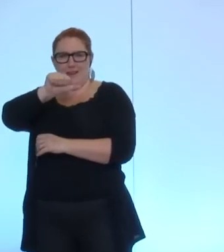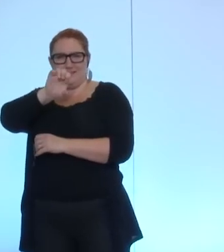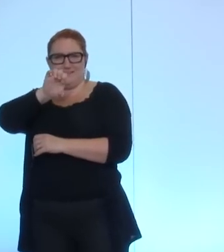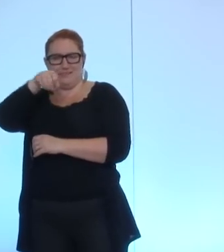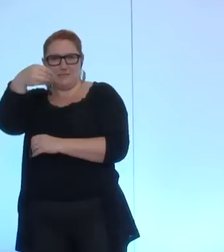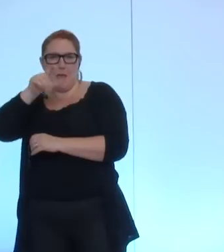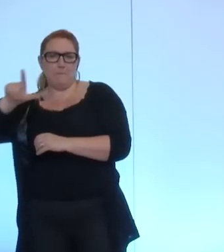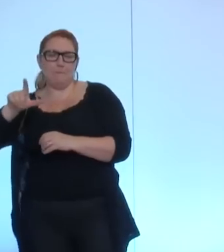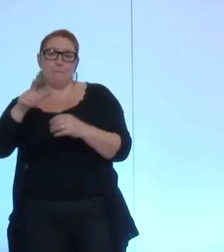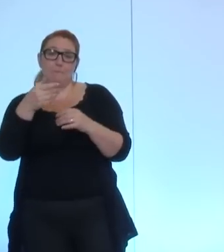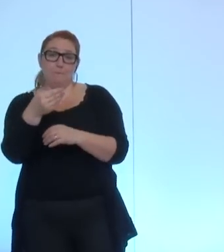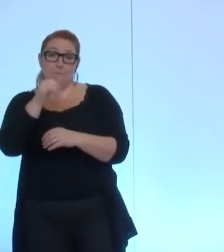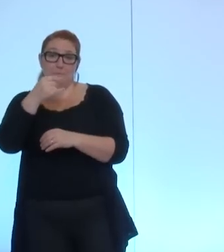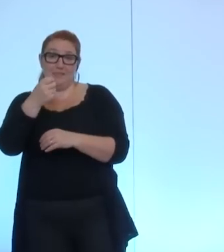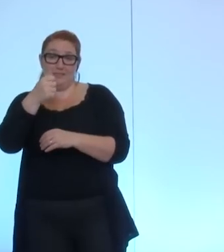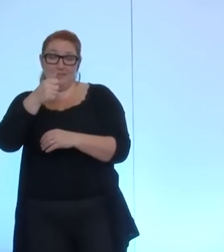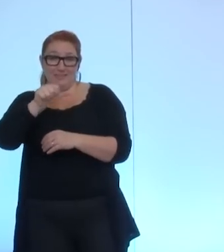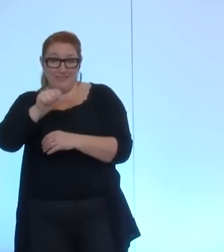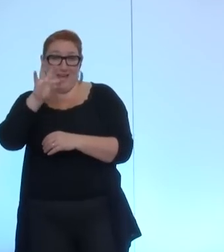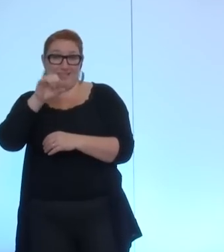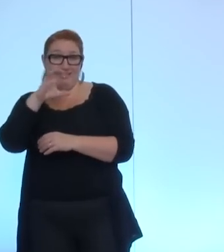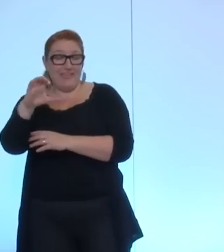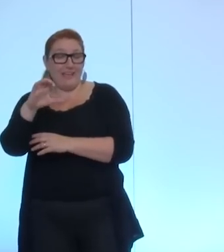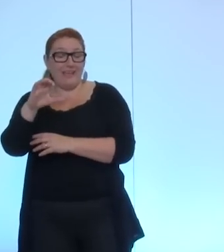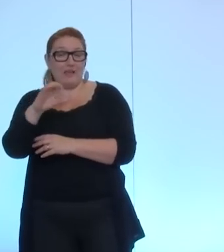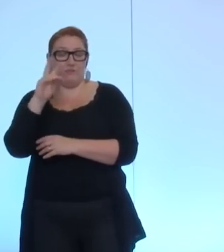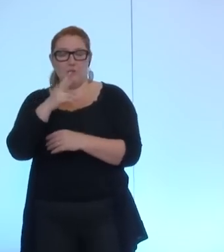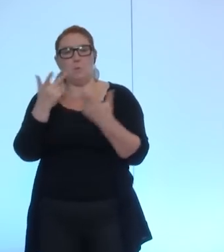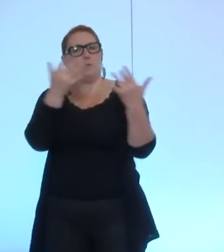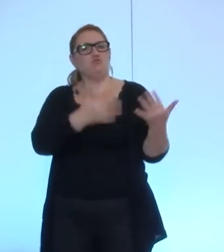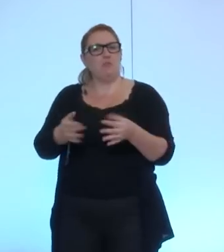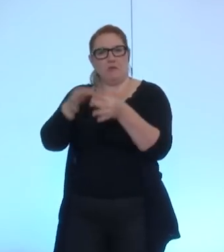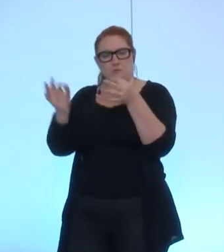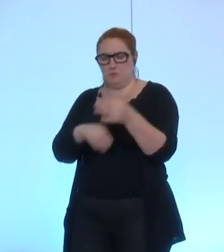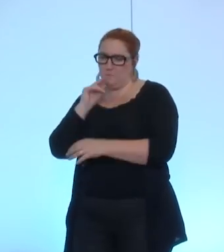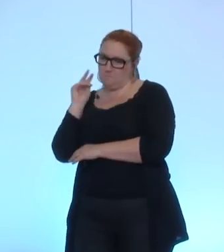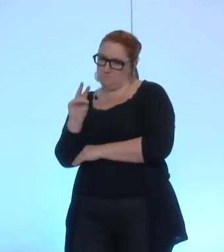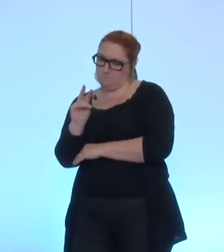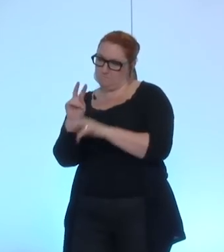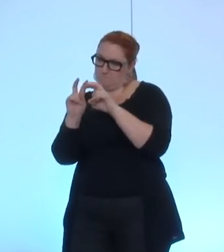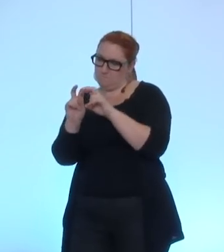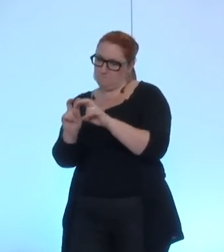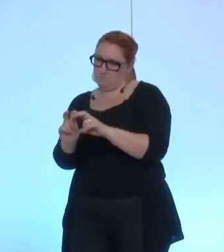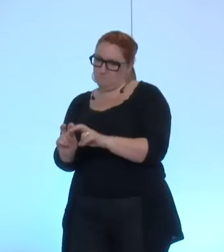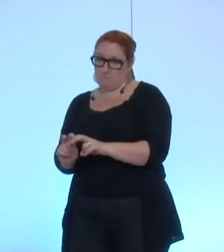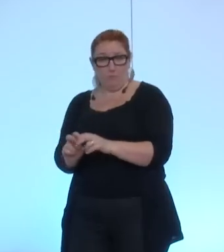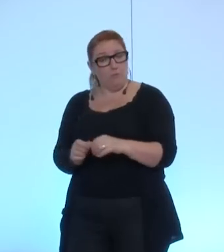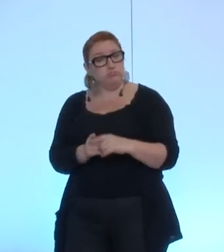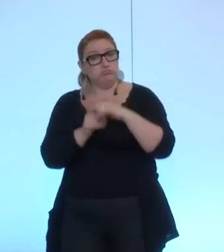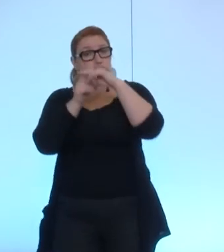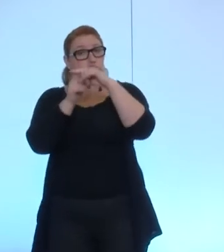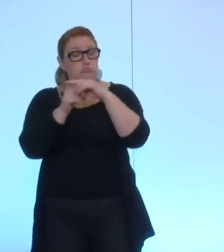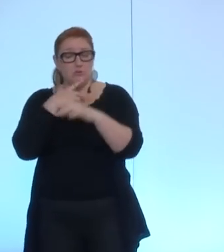les bons résultats, les bons chiffres, devrais-je dire, de la SEM Minatech, qui, prise par le succès de ces